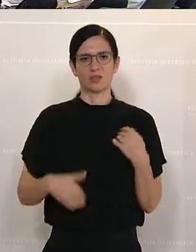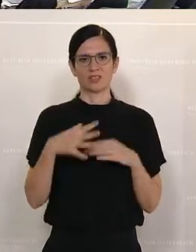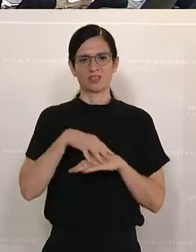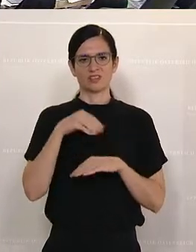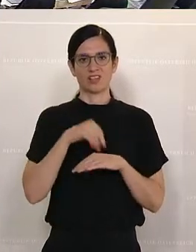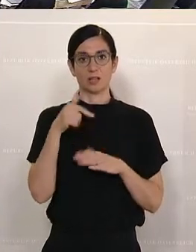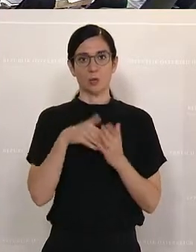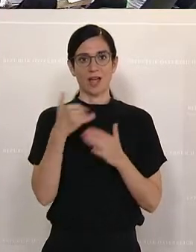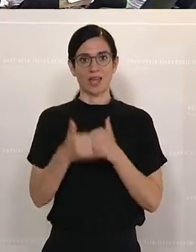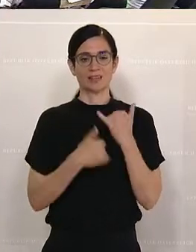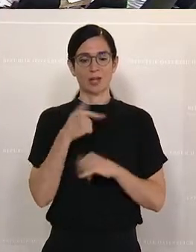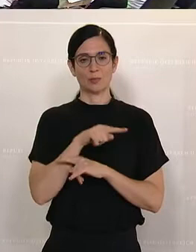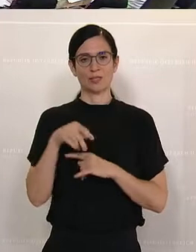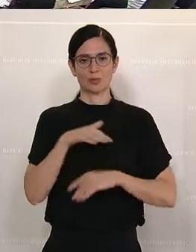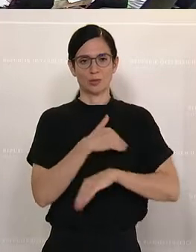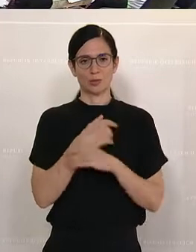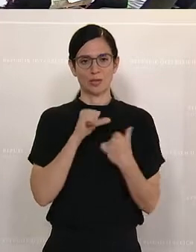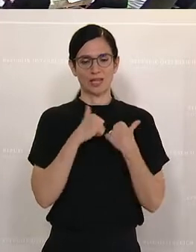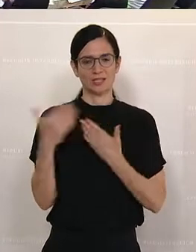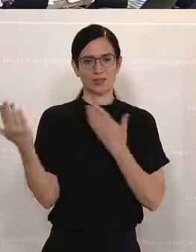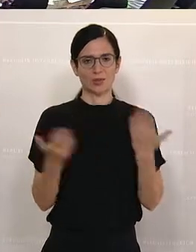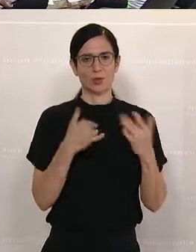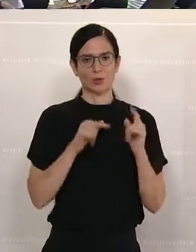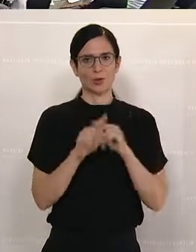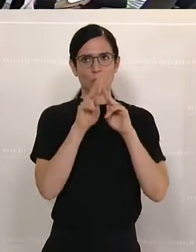-Karte das richtige Instrument.